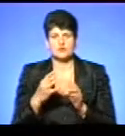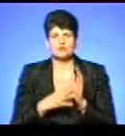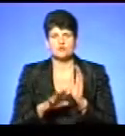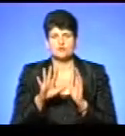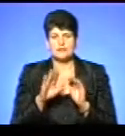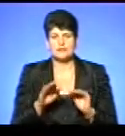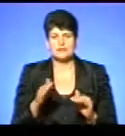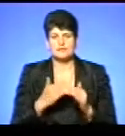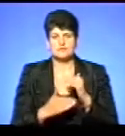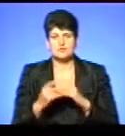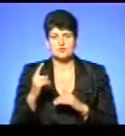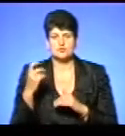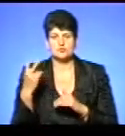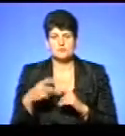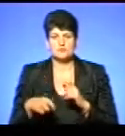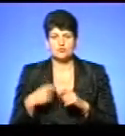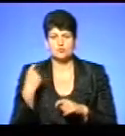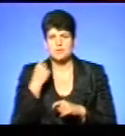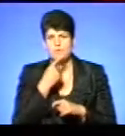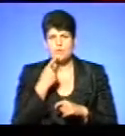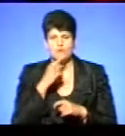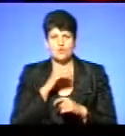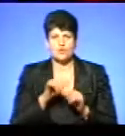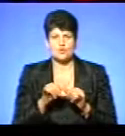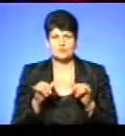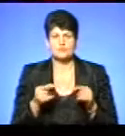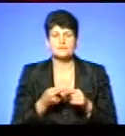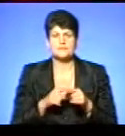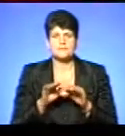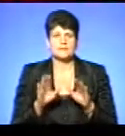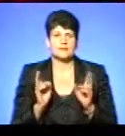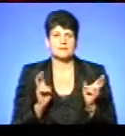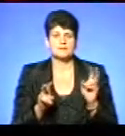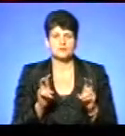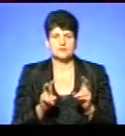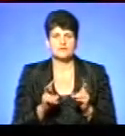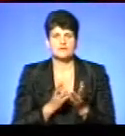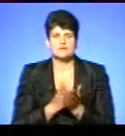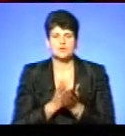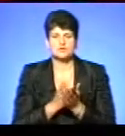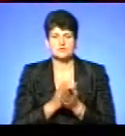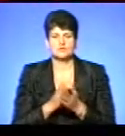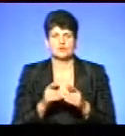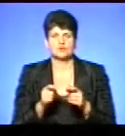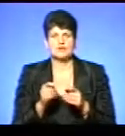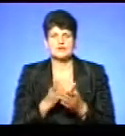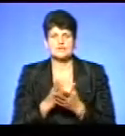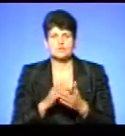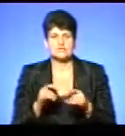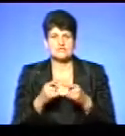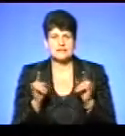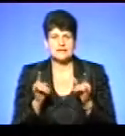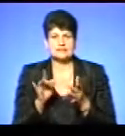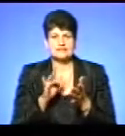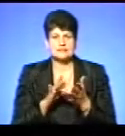з інвалідністю та 120 – з порушенням мовного розвитку. Ці діти будуть відвідувати інклюзивно-ресурсний центр. Займатимуться факультативно,